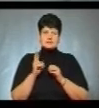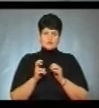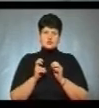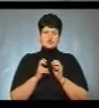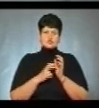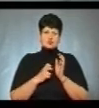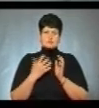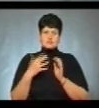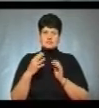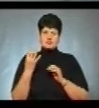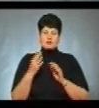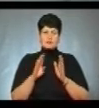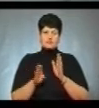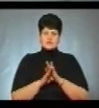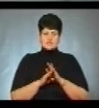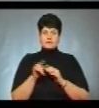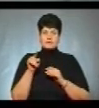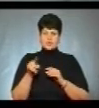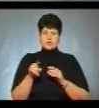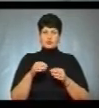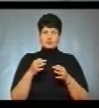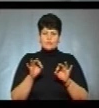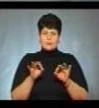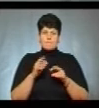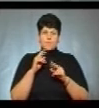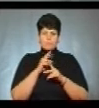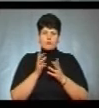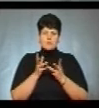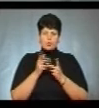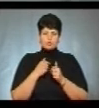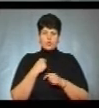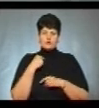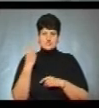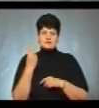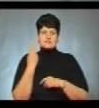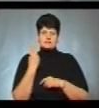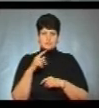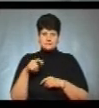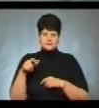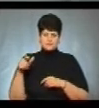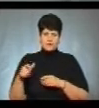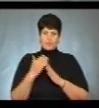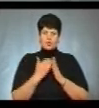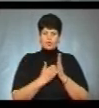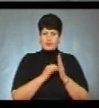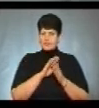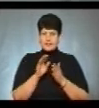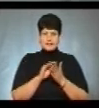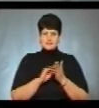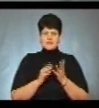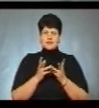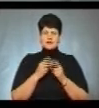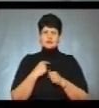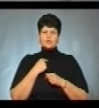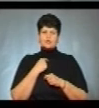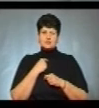у Підволочиську. Члени цієї дільниці допустили помилки у підрахунку голосів за двох кандидатів у протоколах і не написали кількість